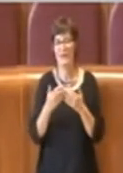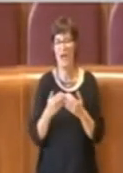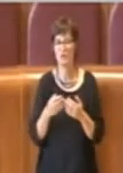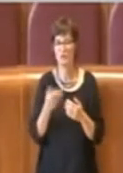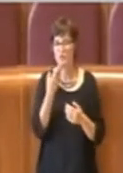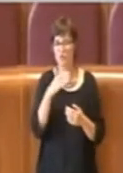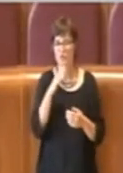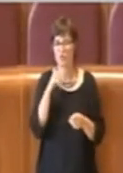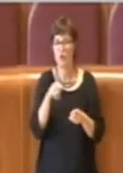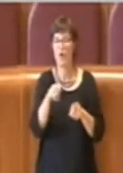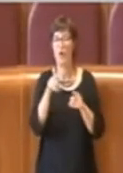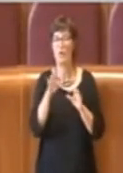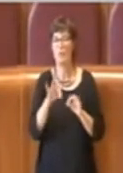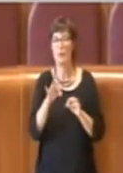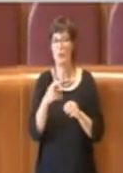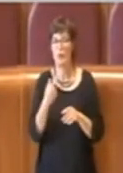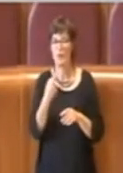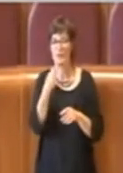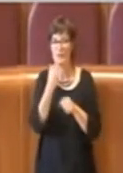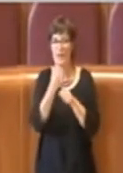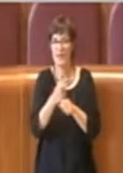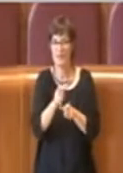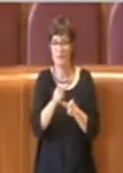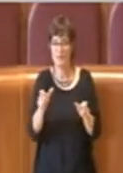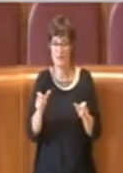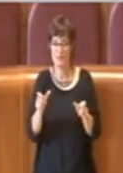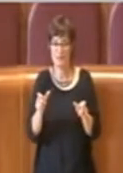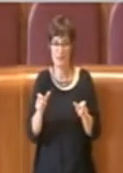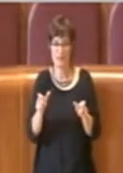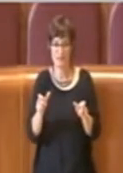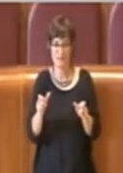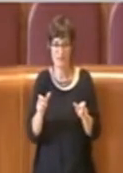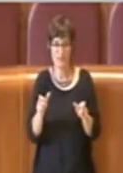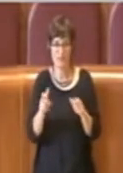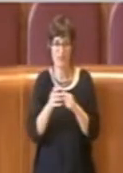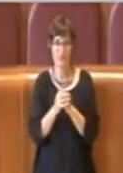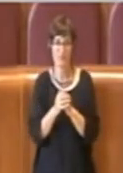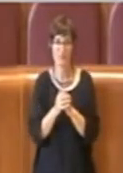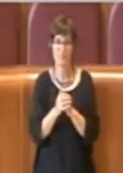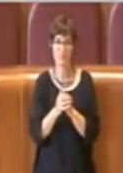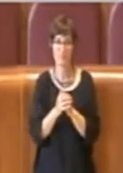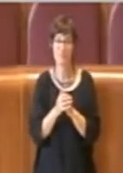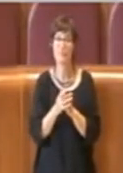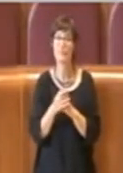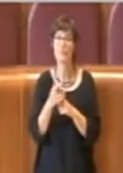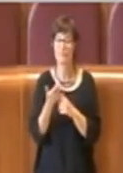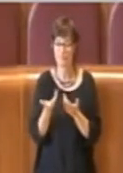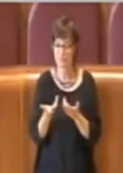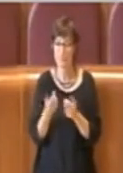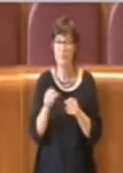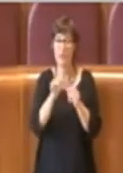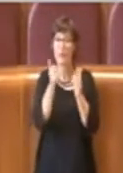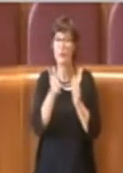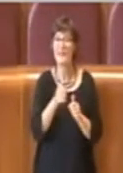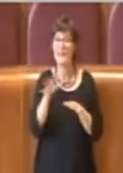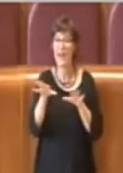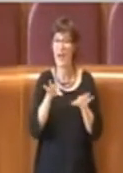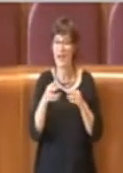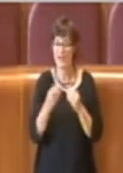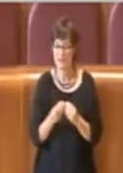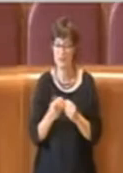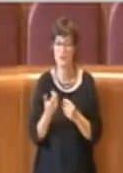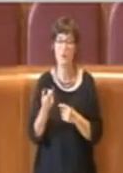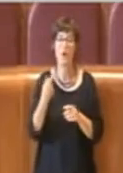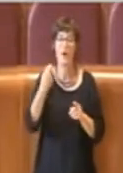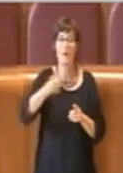commissione viene eletta dall'assemblea attraverso una modalità che prevede che ogni gruppo, quindi le associazioni, i presidenti,